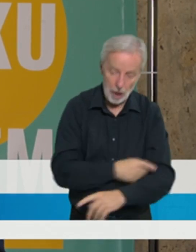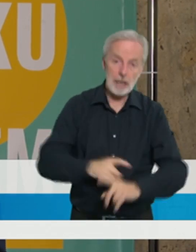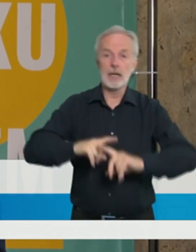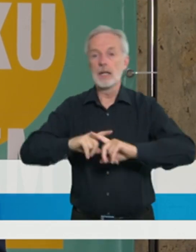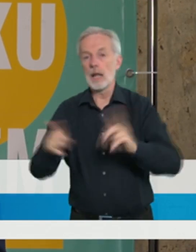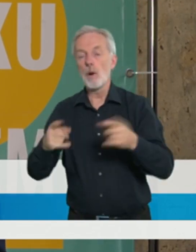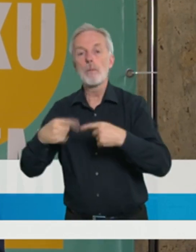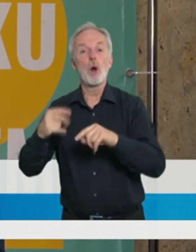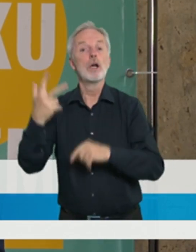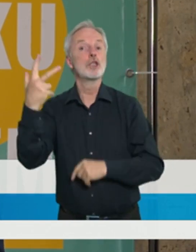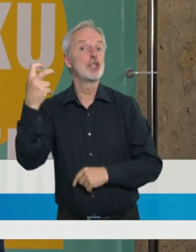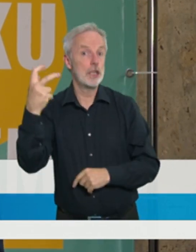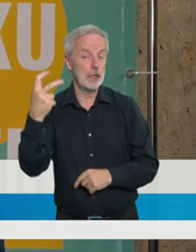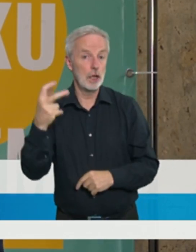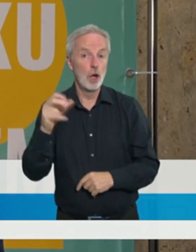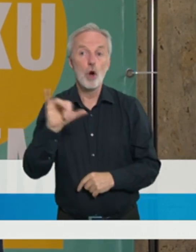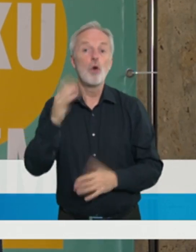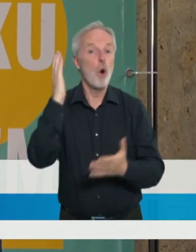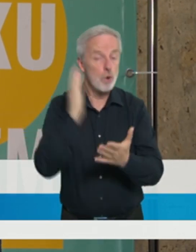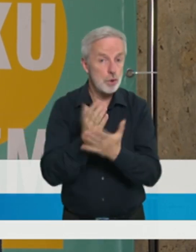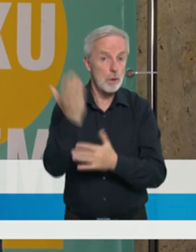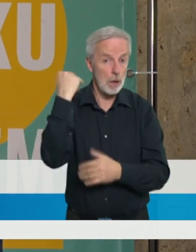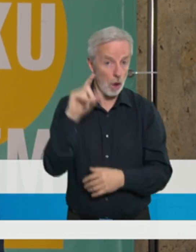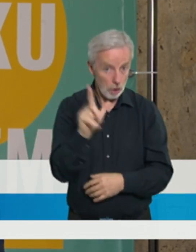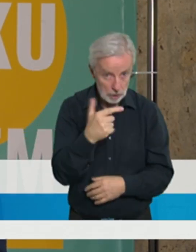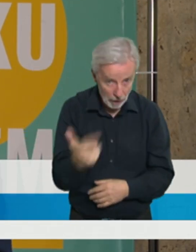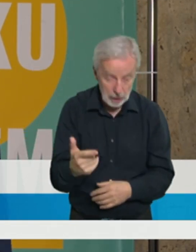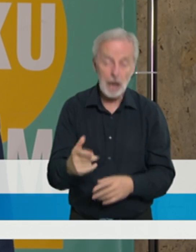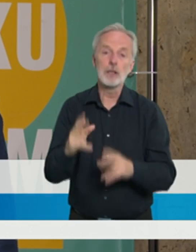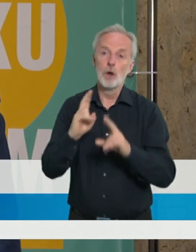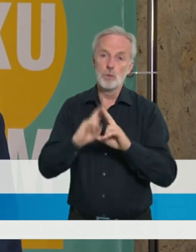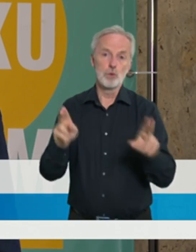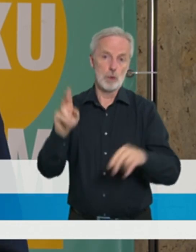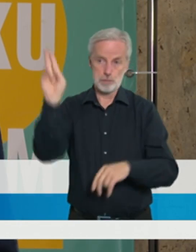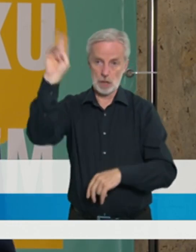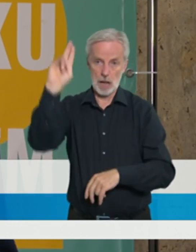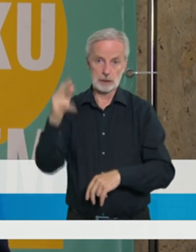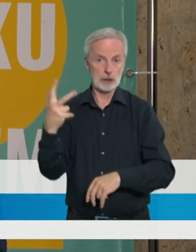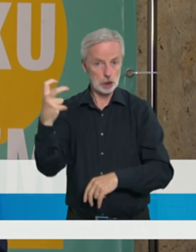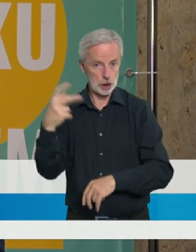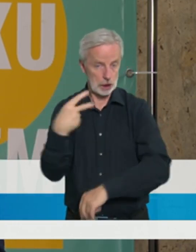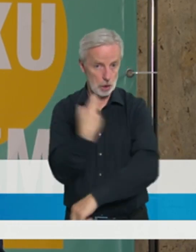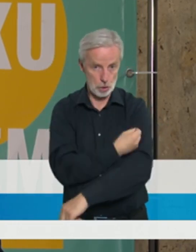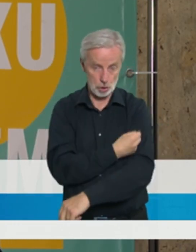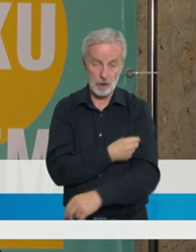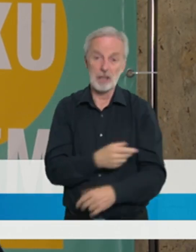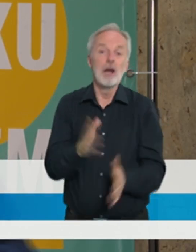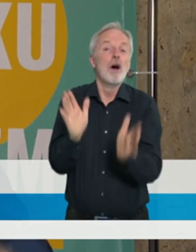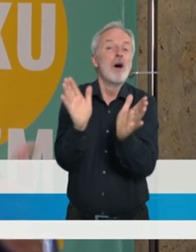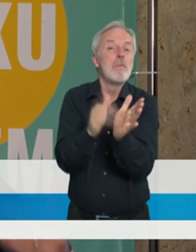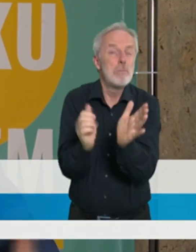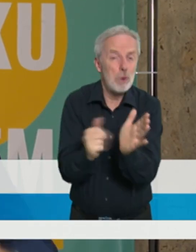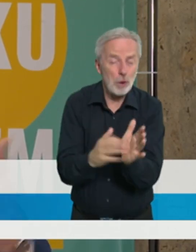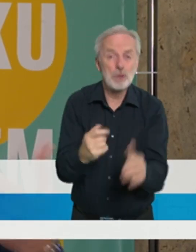samozřejmě pro nás jsou zásadní, zejména pro rizikové skupiny, kde vidíme, bohužel i na těch datech, že skutečně po